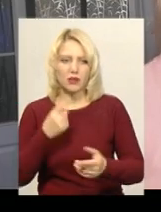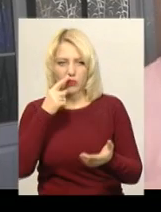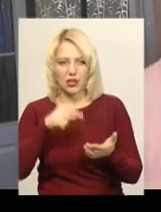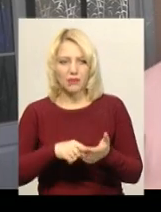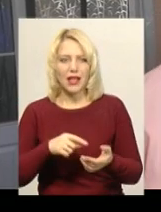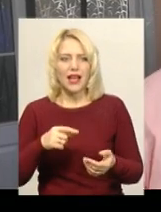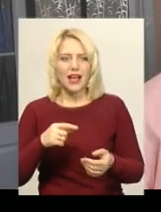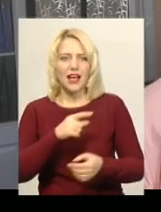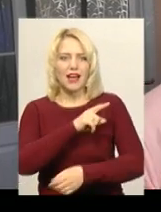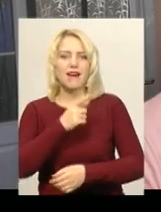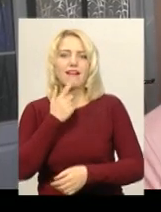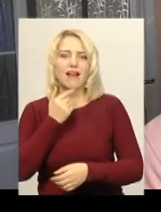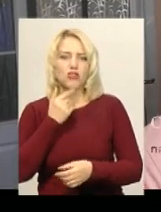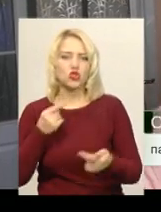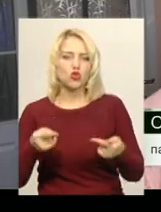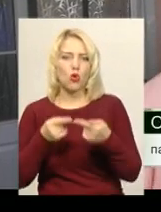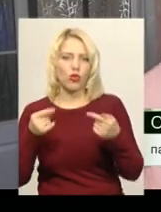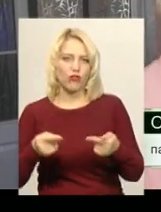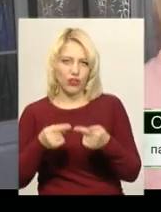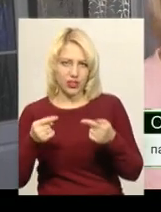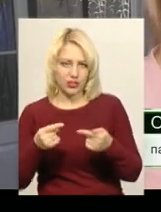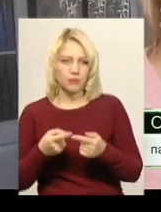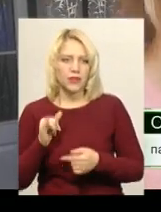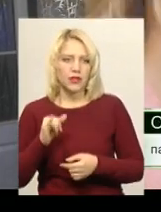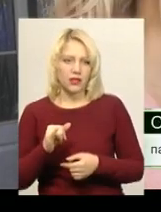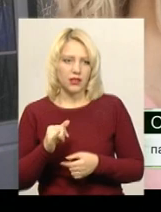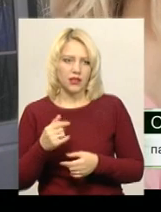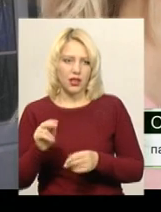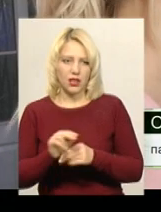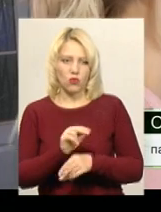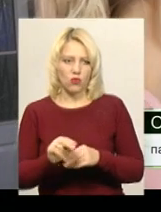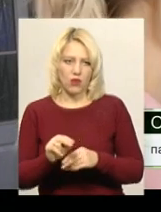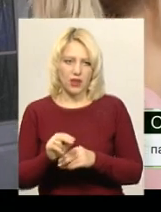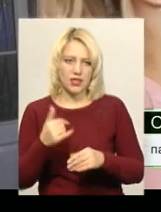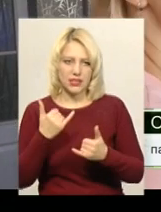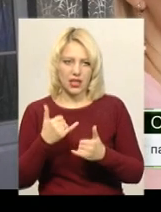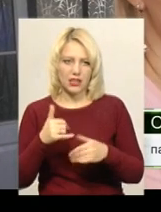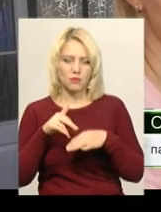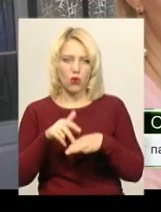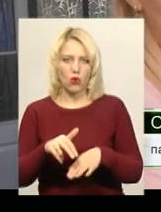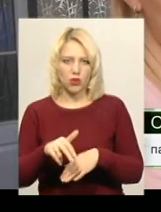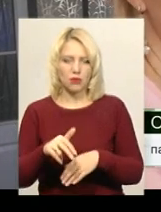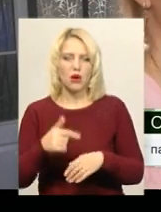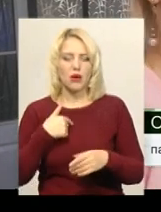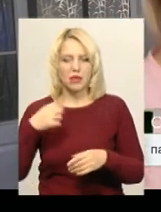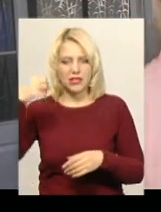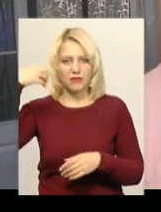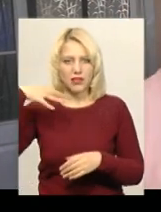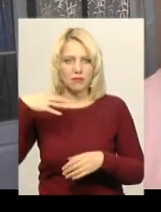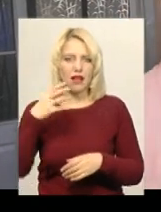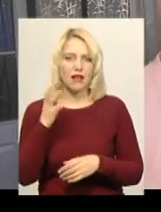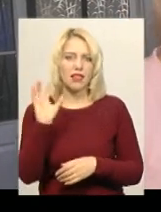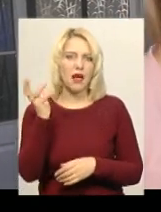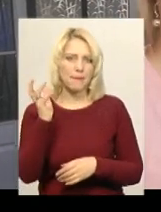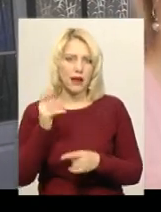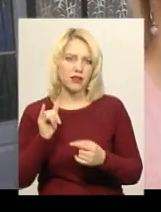Лікування зараз ми світимось під лампою і